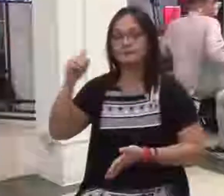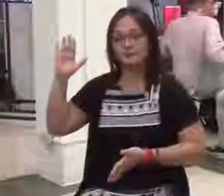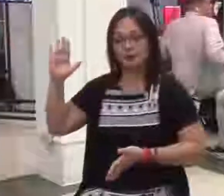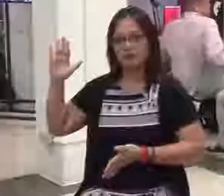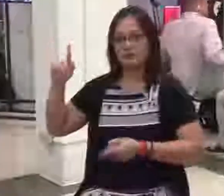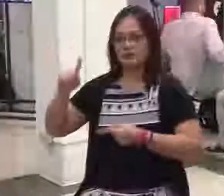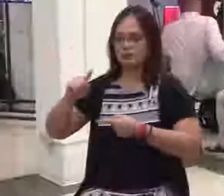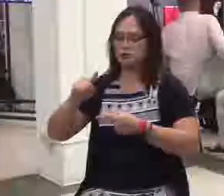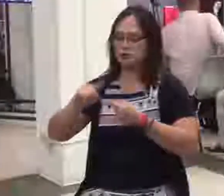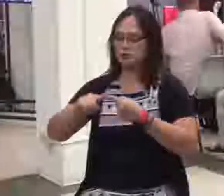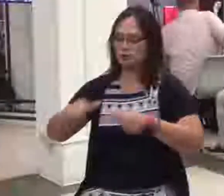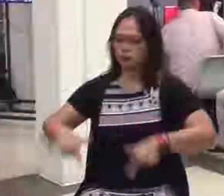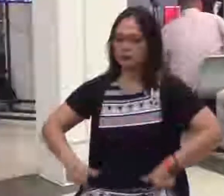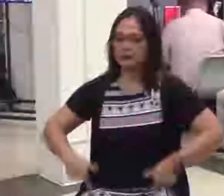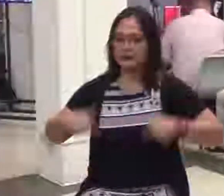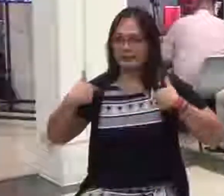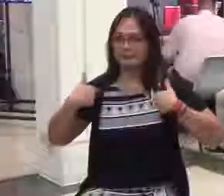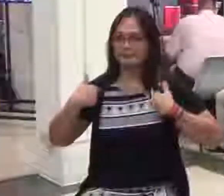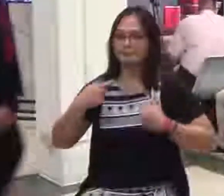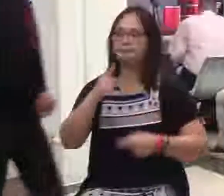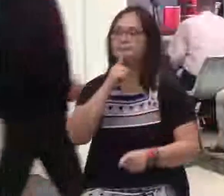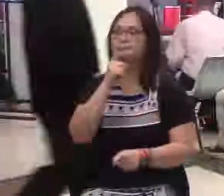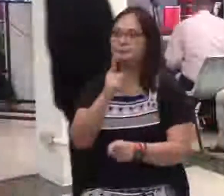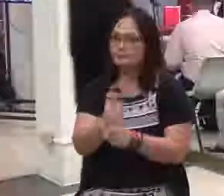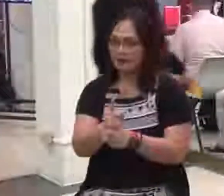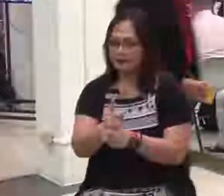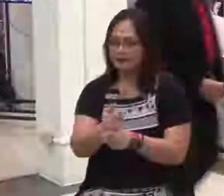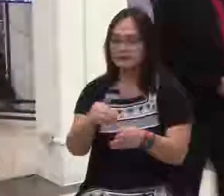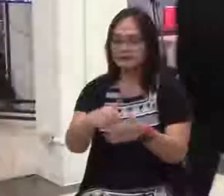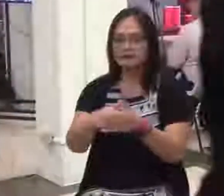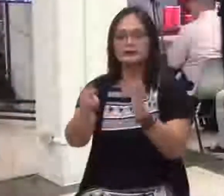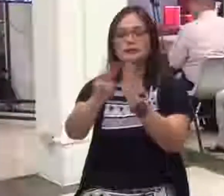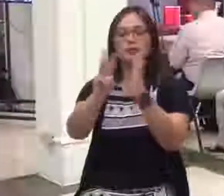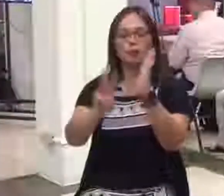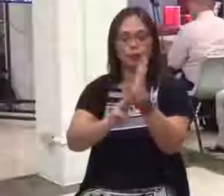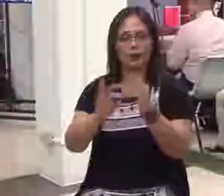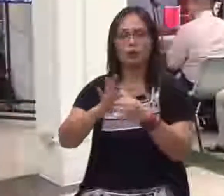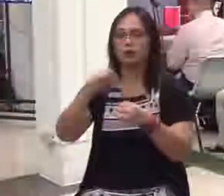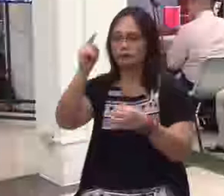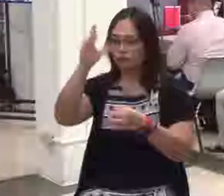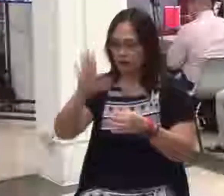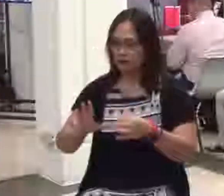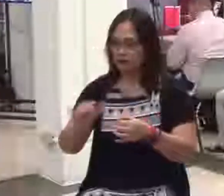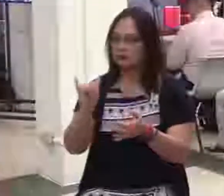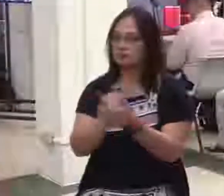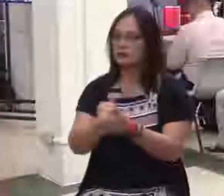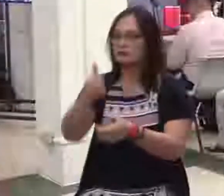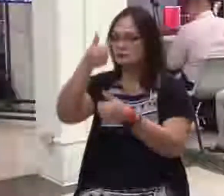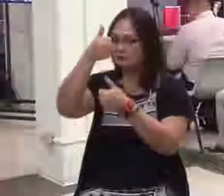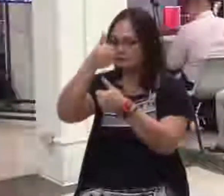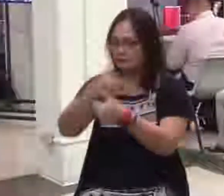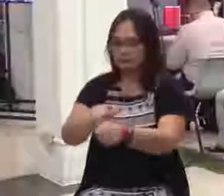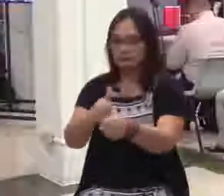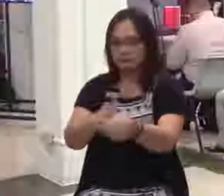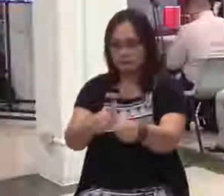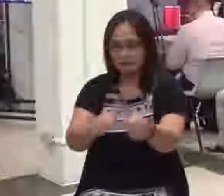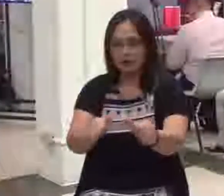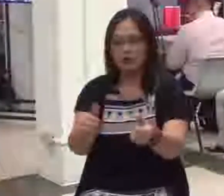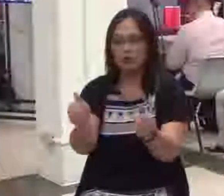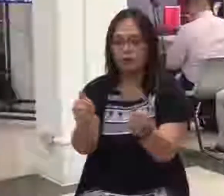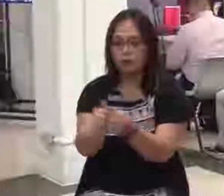mabuhay, nang maayos sa kalooban ng Panginoon, na may pagsunod, na may katapatan.